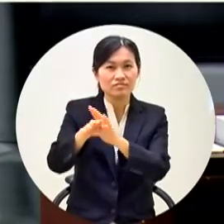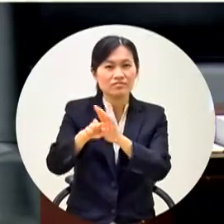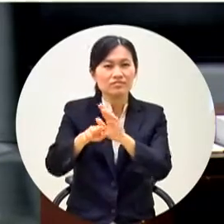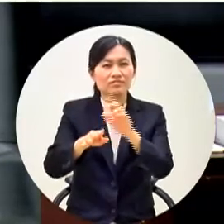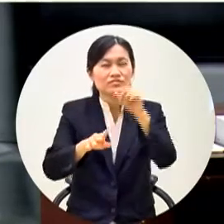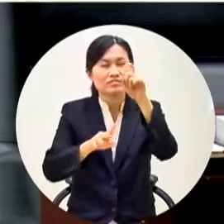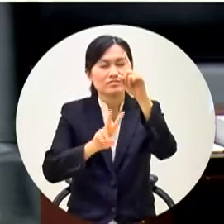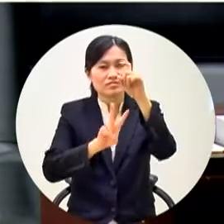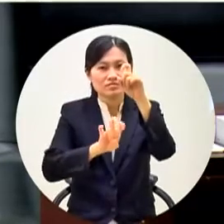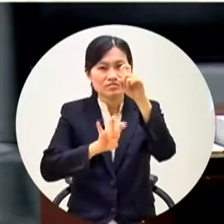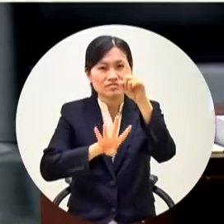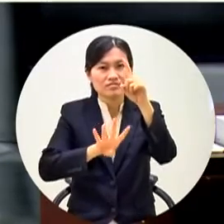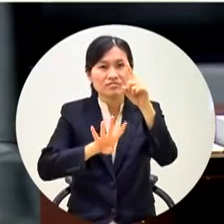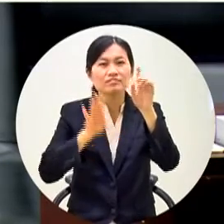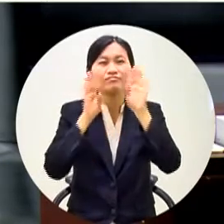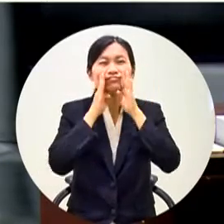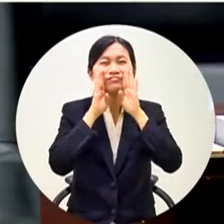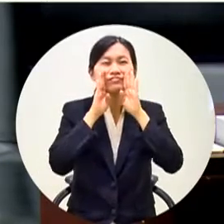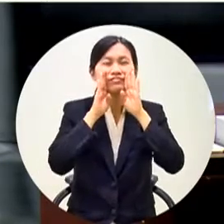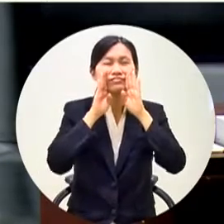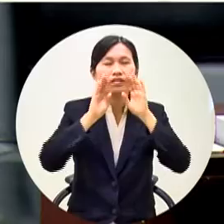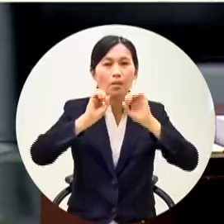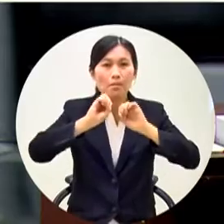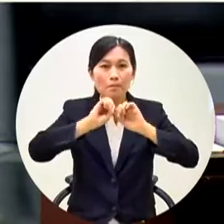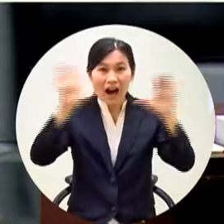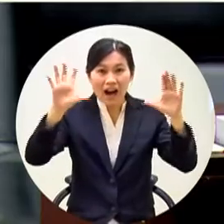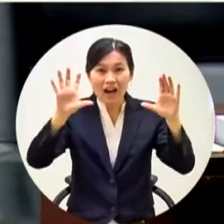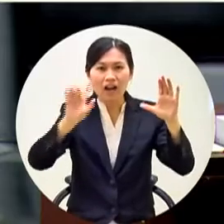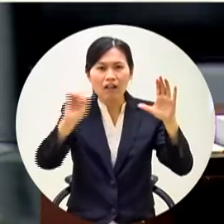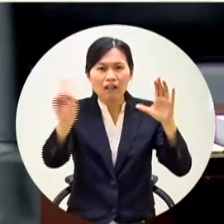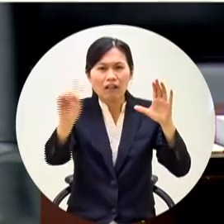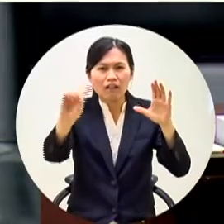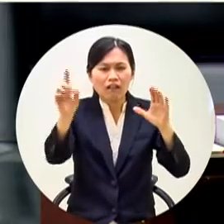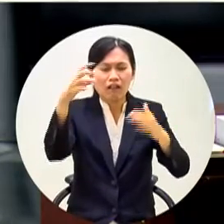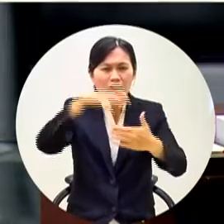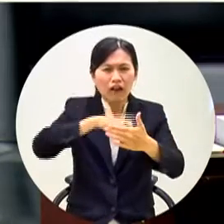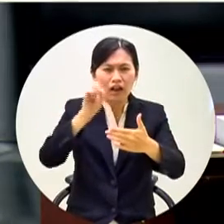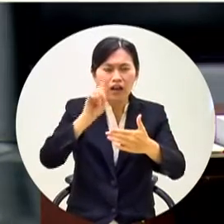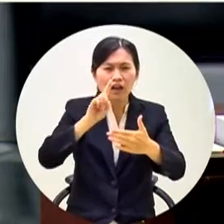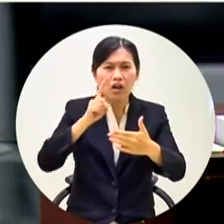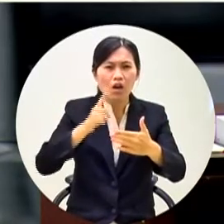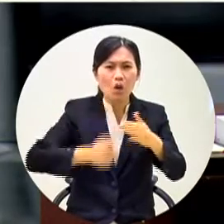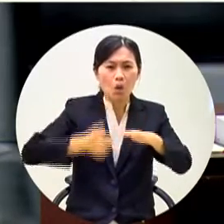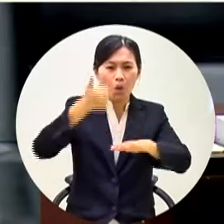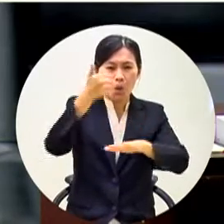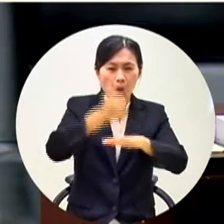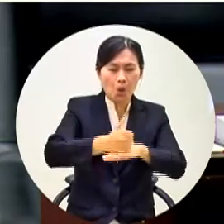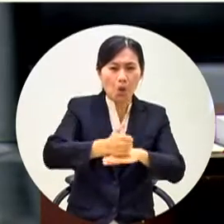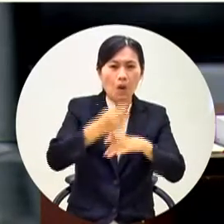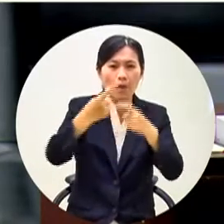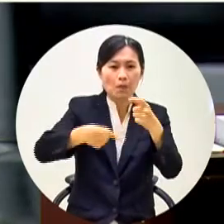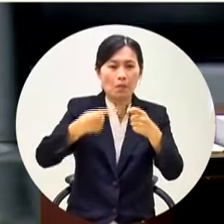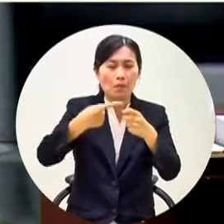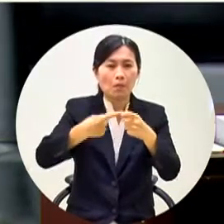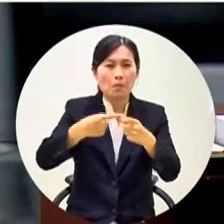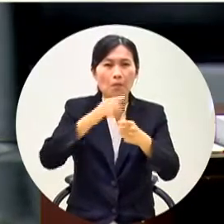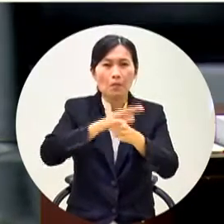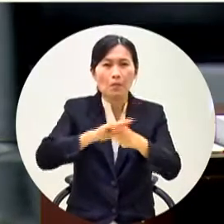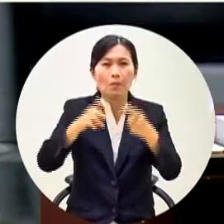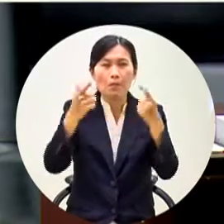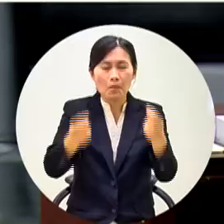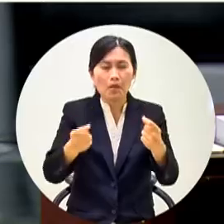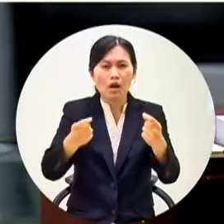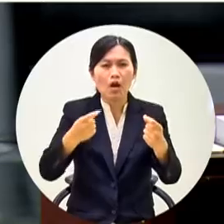市長PO了一個臉書他說他在任期的滿週年沒有落跑